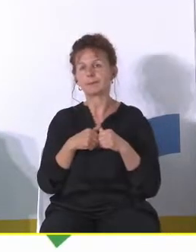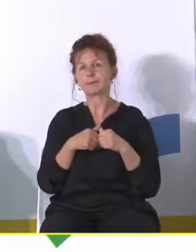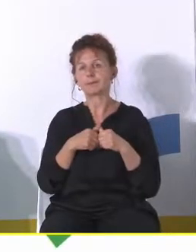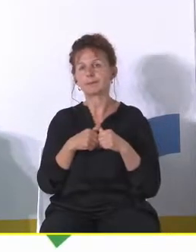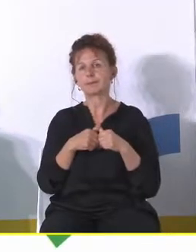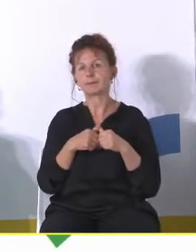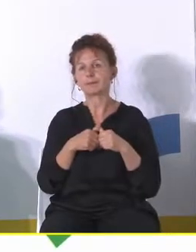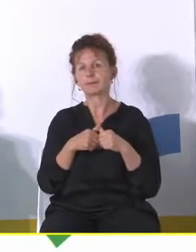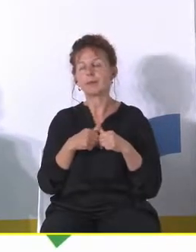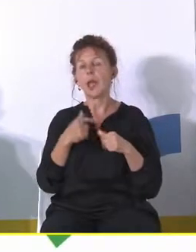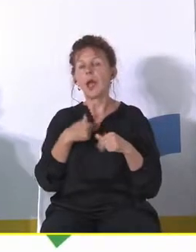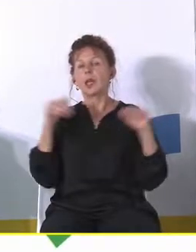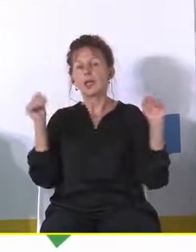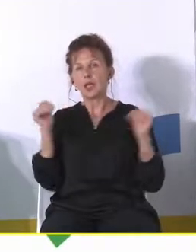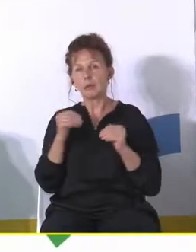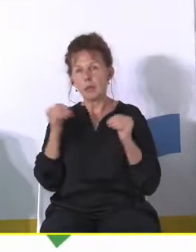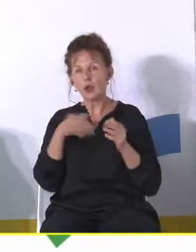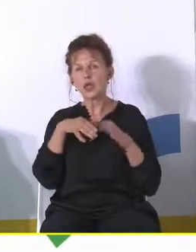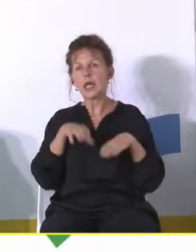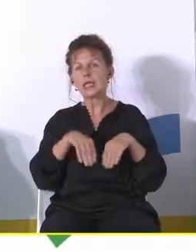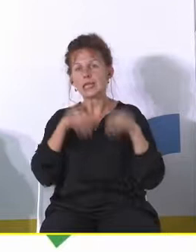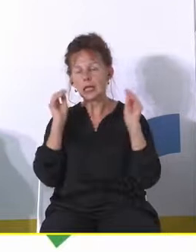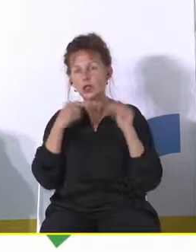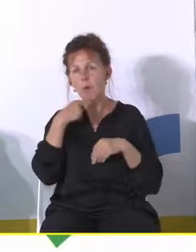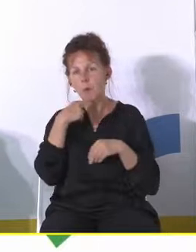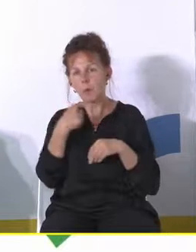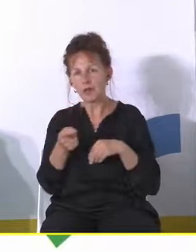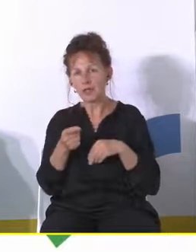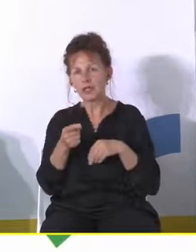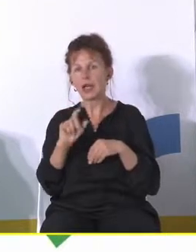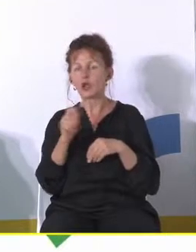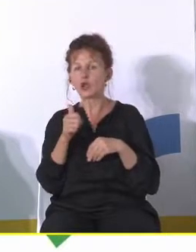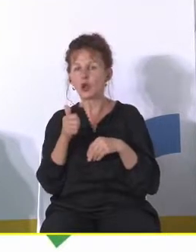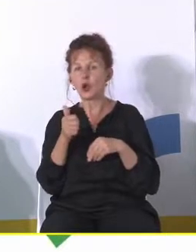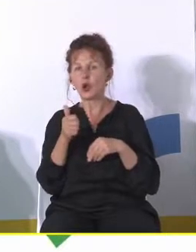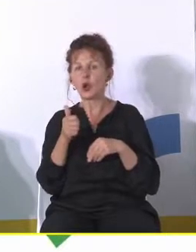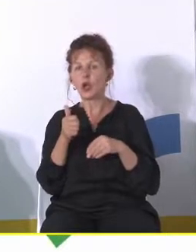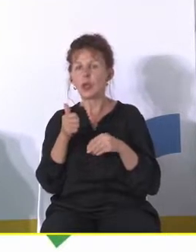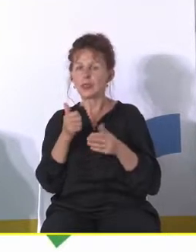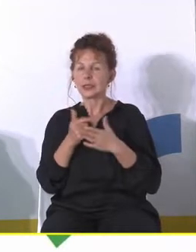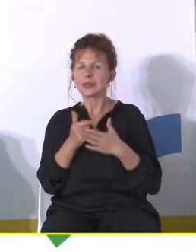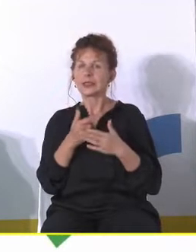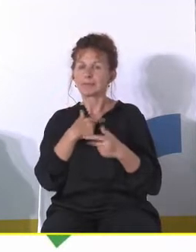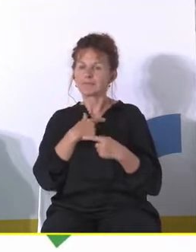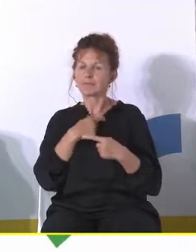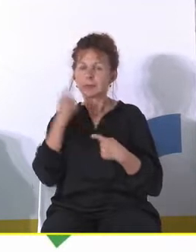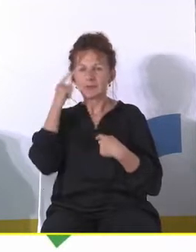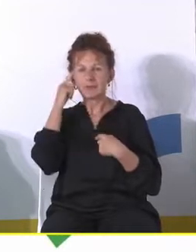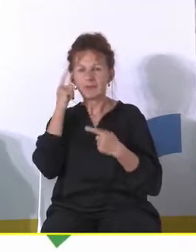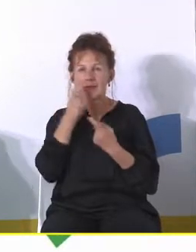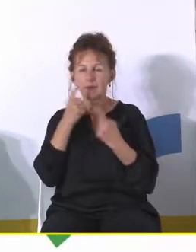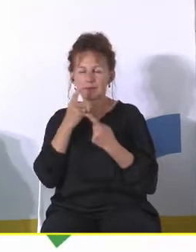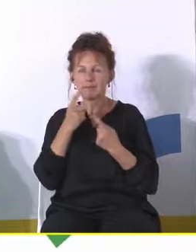ja może zacznę od powiedzenia czegoś co gdzieś tam leży mi na sercu odkąd nasza